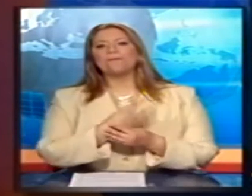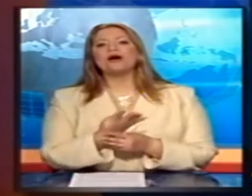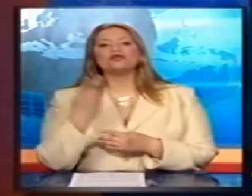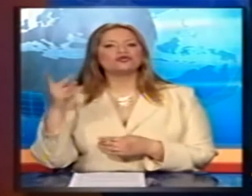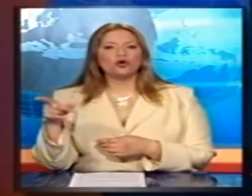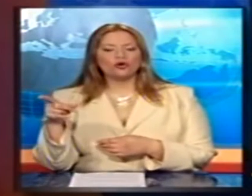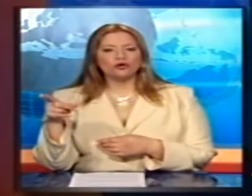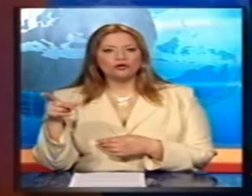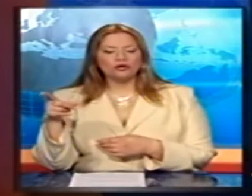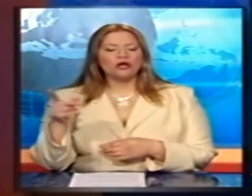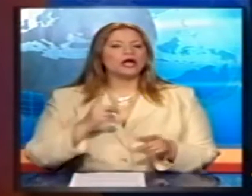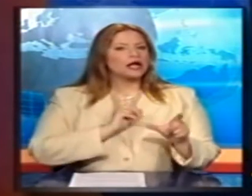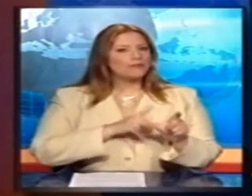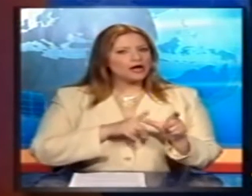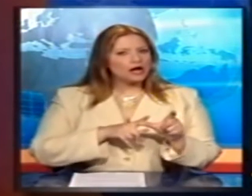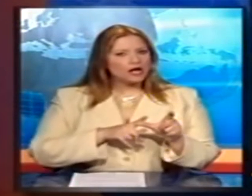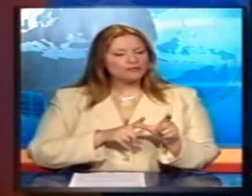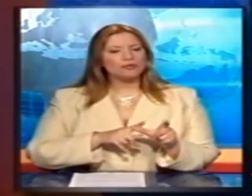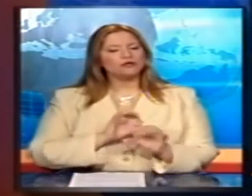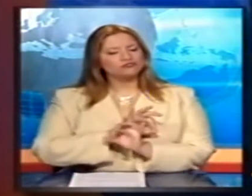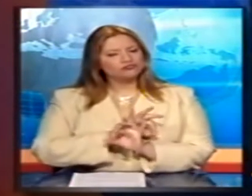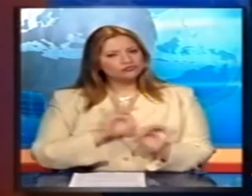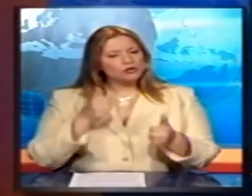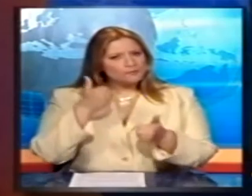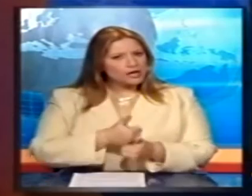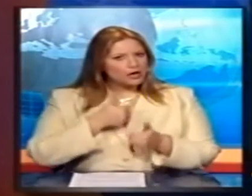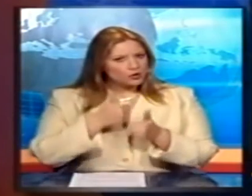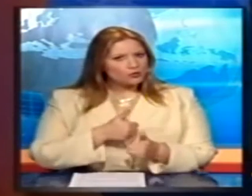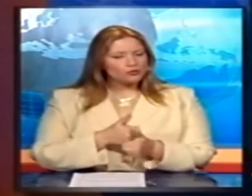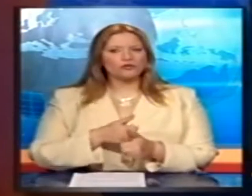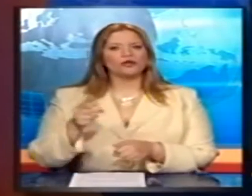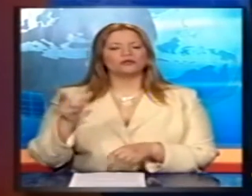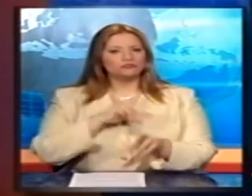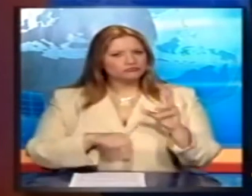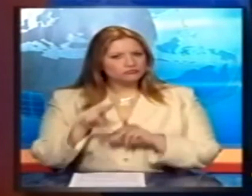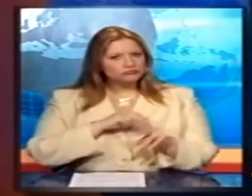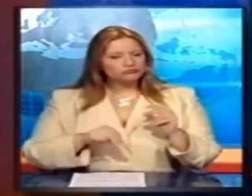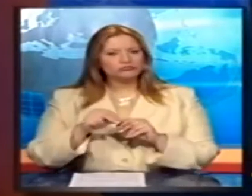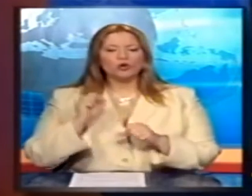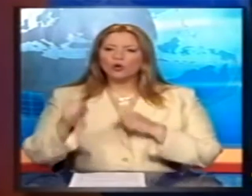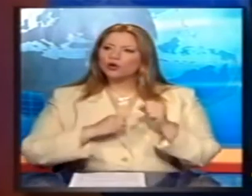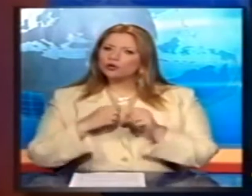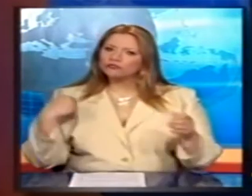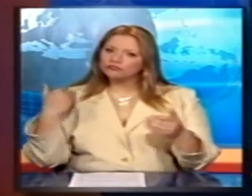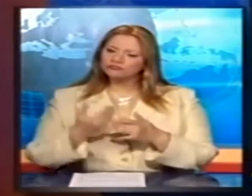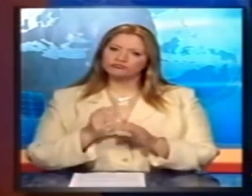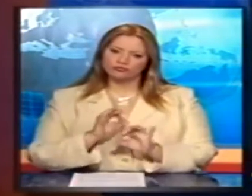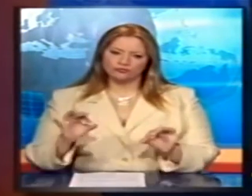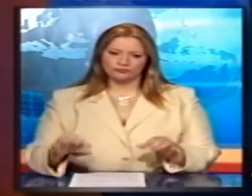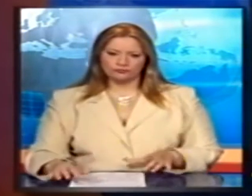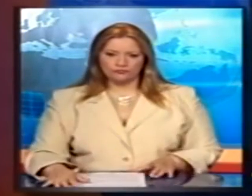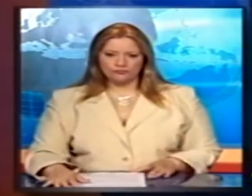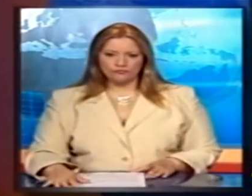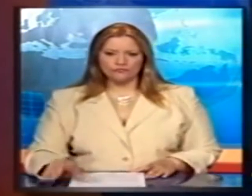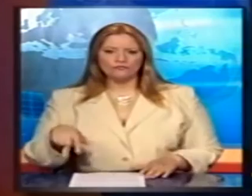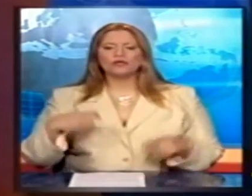με συνέπεια ακολουθεί και παρακολουθεί τις απόψεις του διαχρονικά, διειστορικά και μπαίνετε